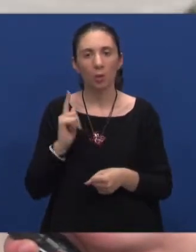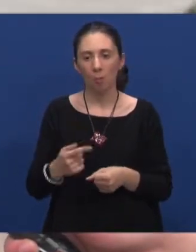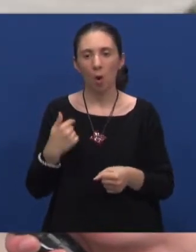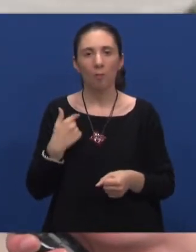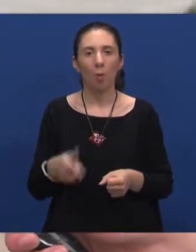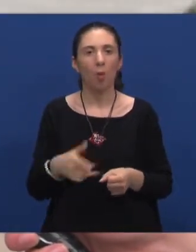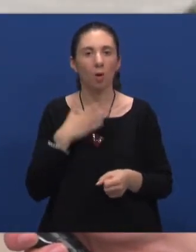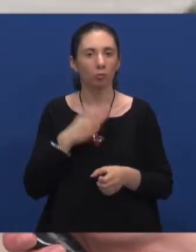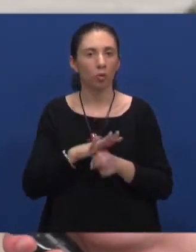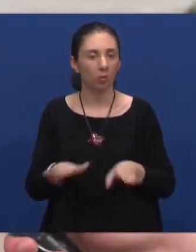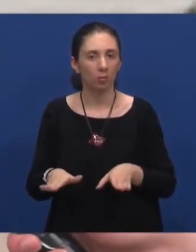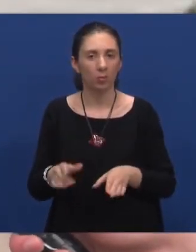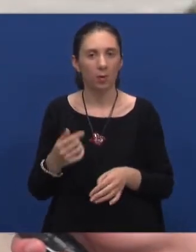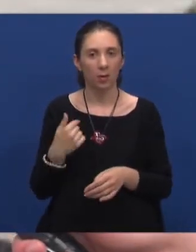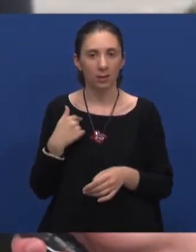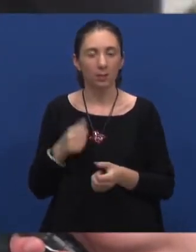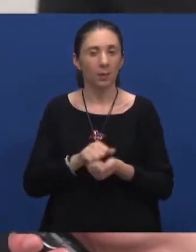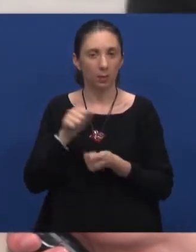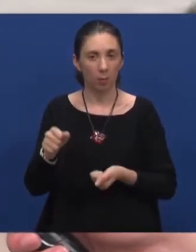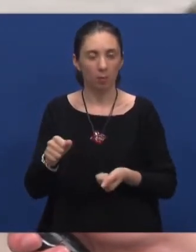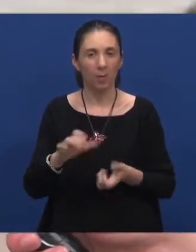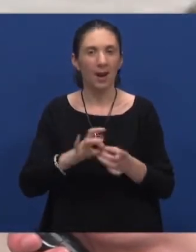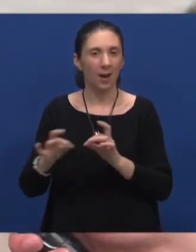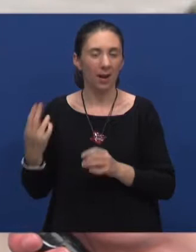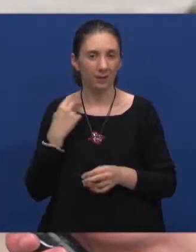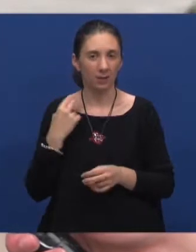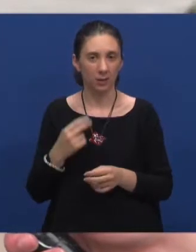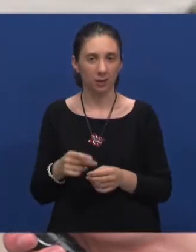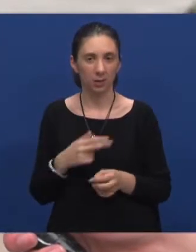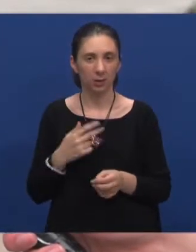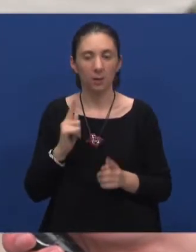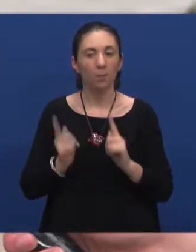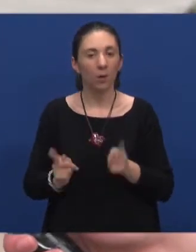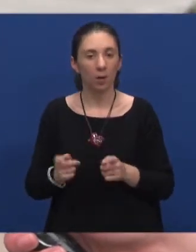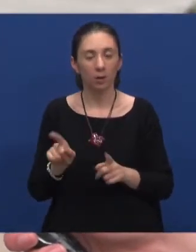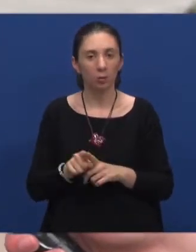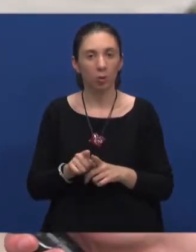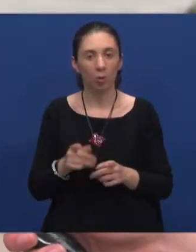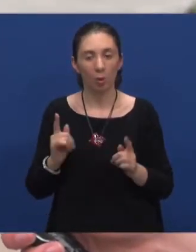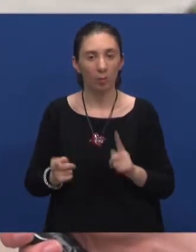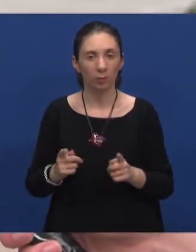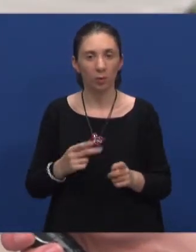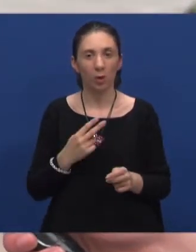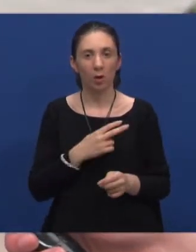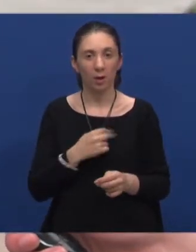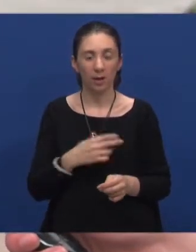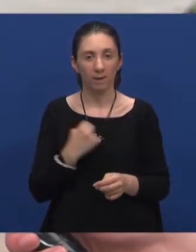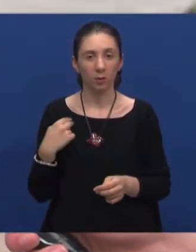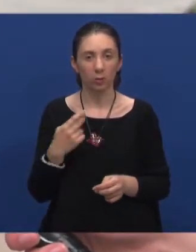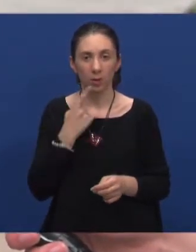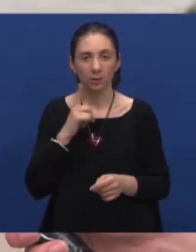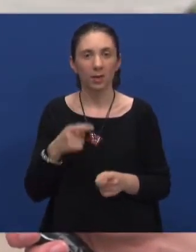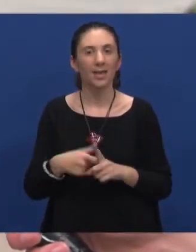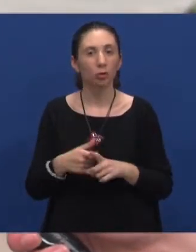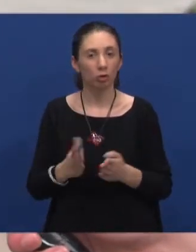struci, jer ja sam, znači, diplomiran lingvist i profesor hrvatskog jezika i književnosti, nego sam rekla da ću